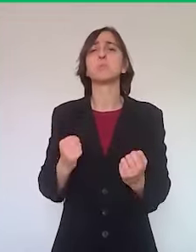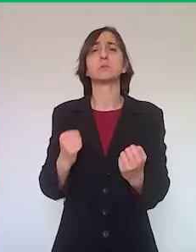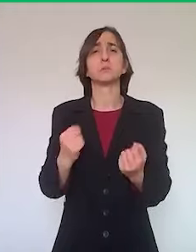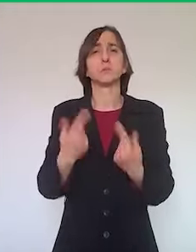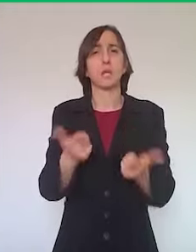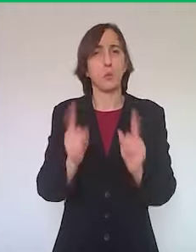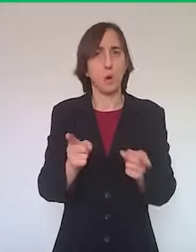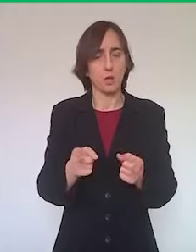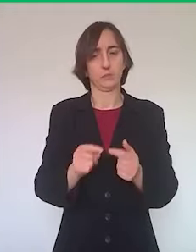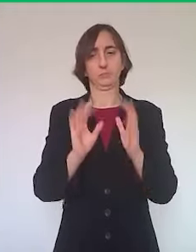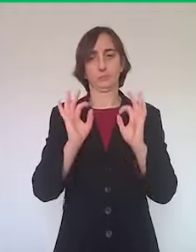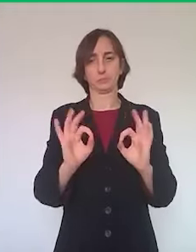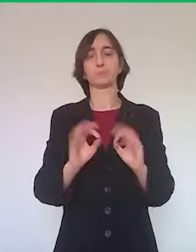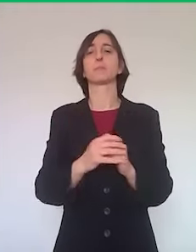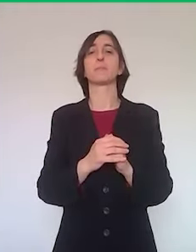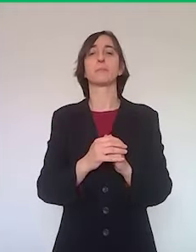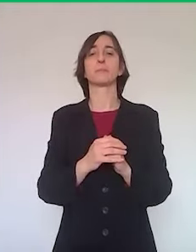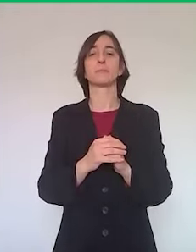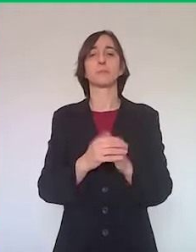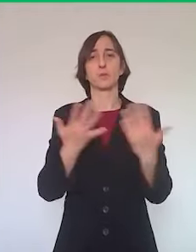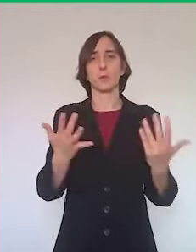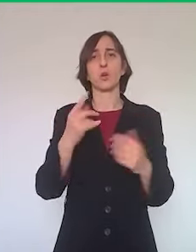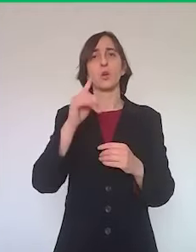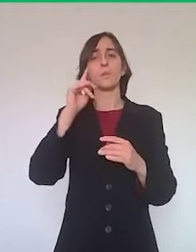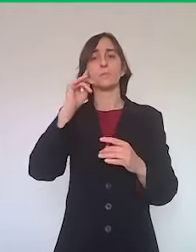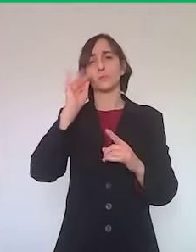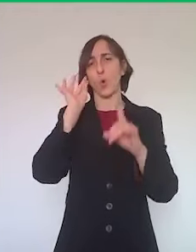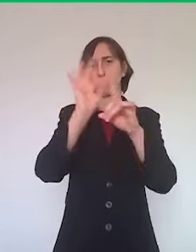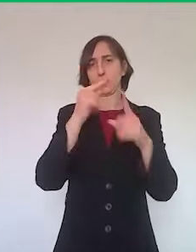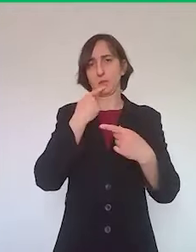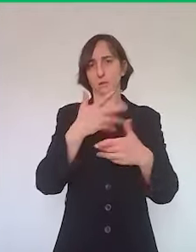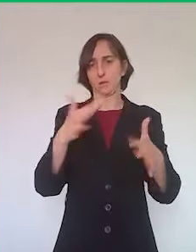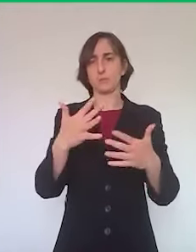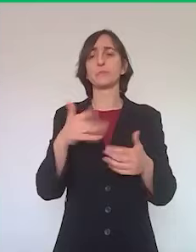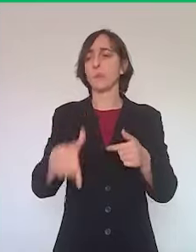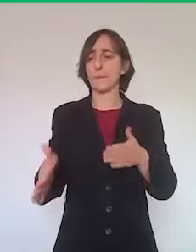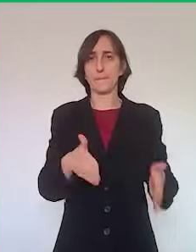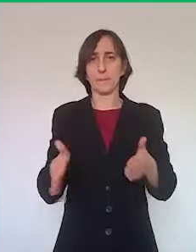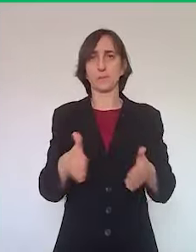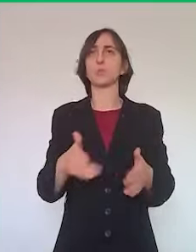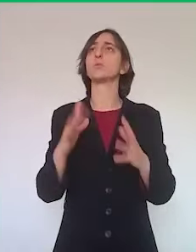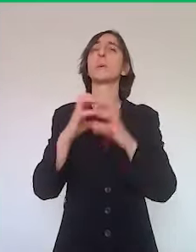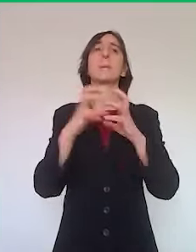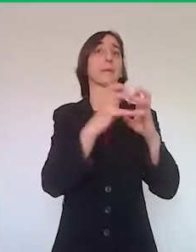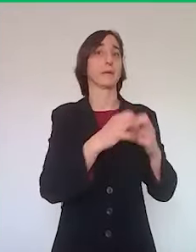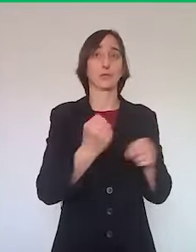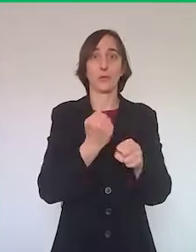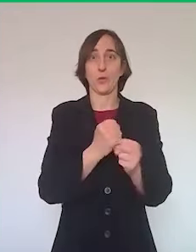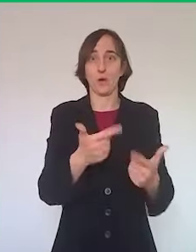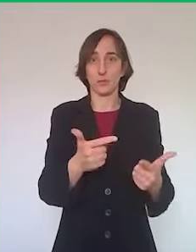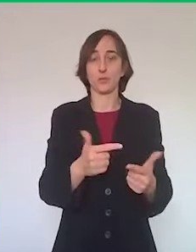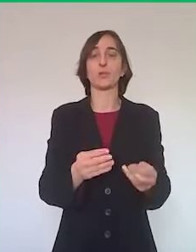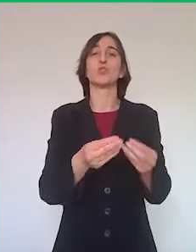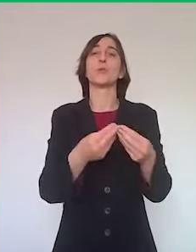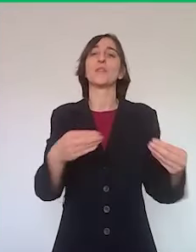L'obiettivo è quello che ho detto all'inizio, noi dobbiamo fare in modo che anche nel momento in cui le imprese non stanno lavorando, che i professionisti sono più